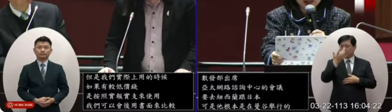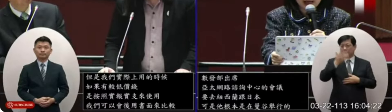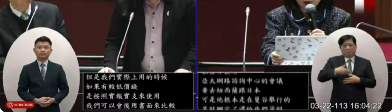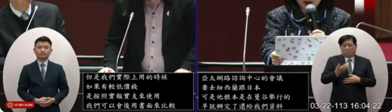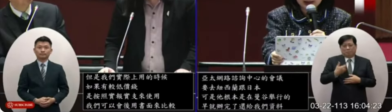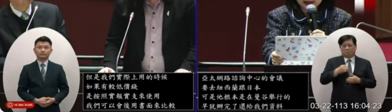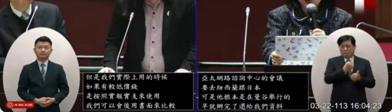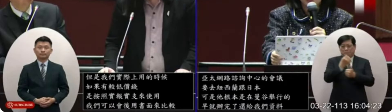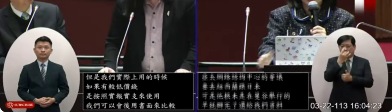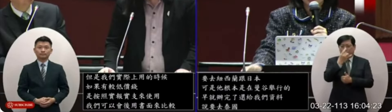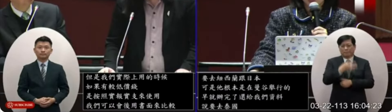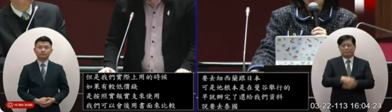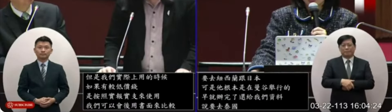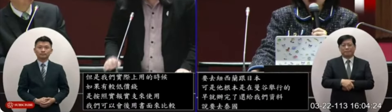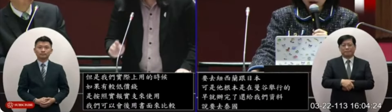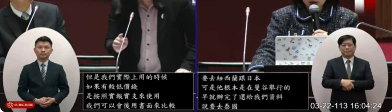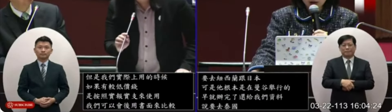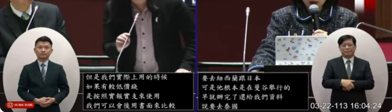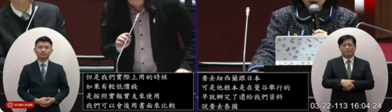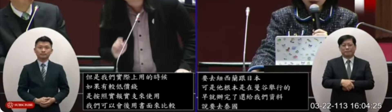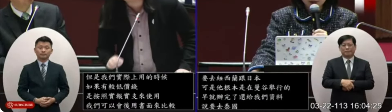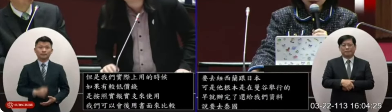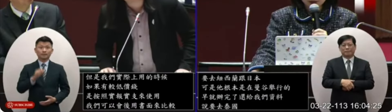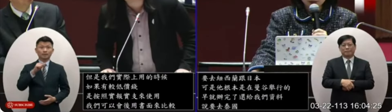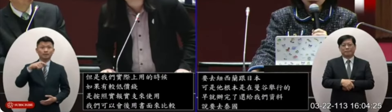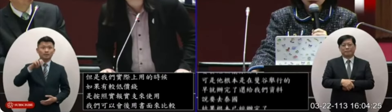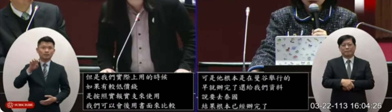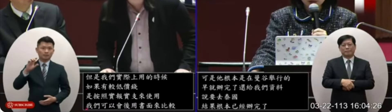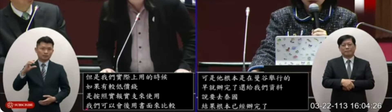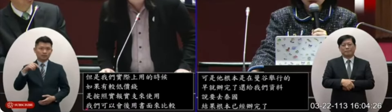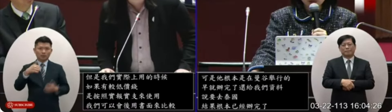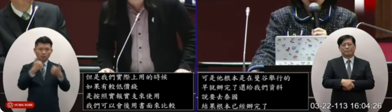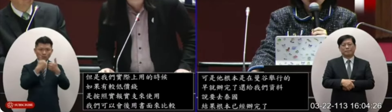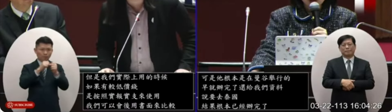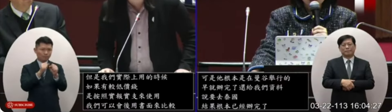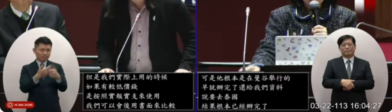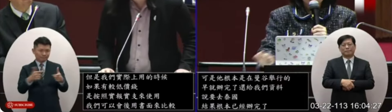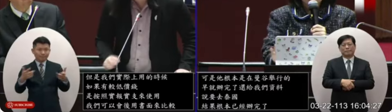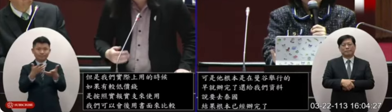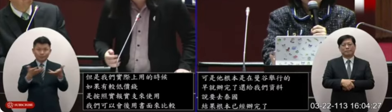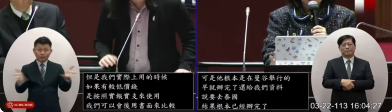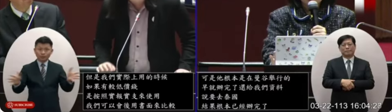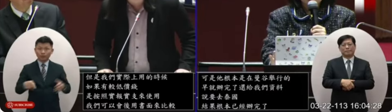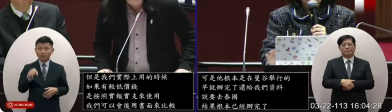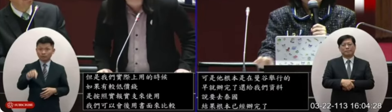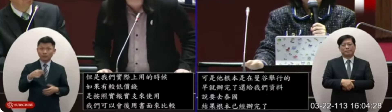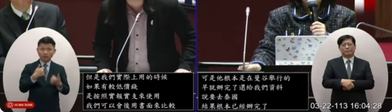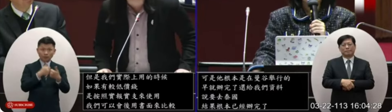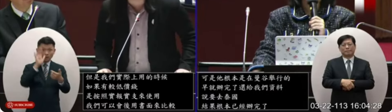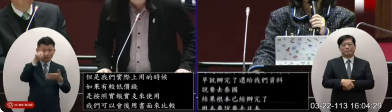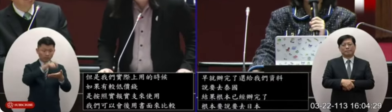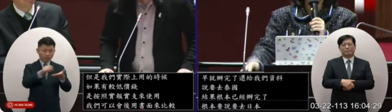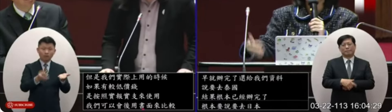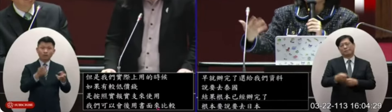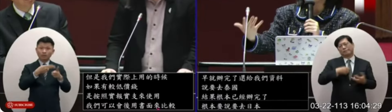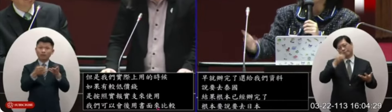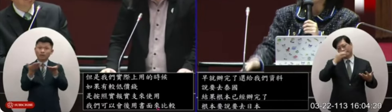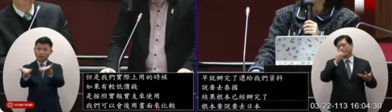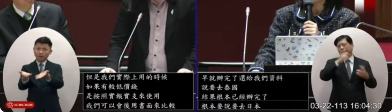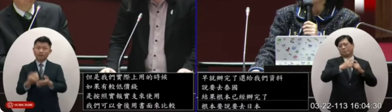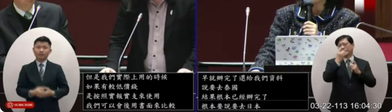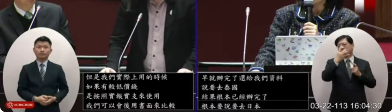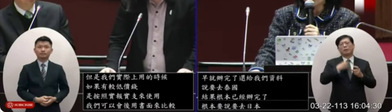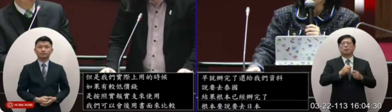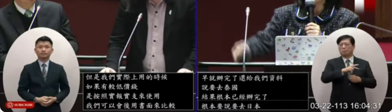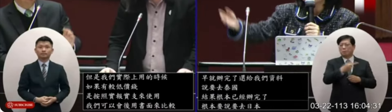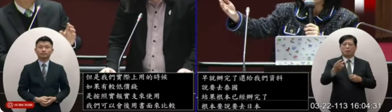都沒有辦法掌握的情況APNIC有相當多相關會議那這個部分我們是不是會後用書面來提供給我們你看你們